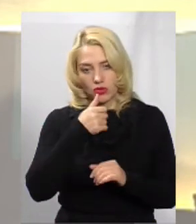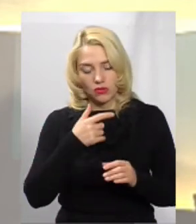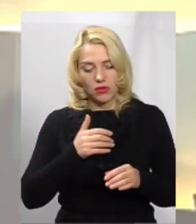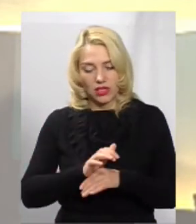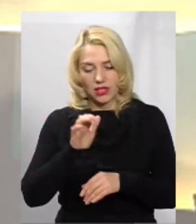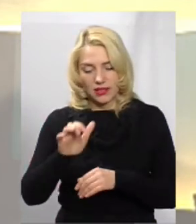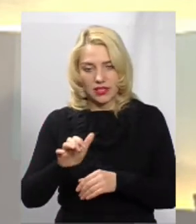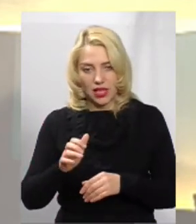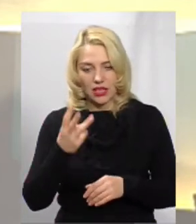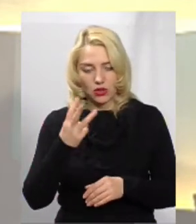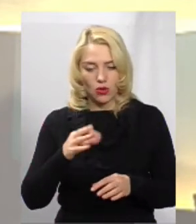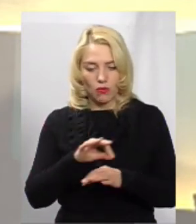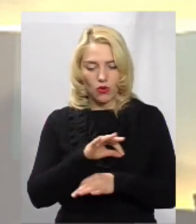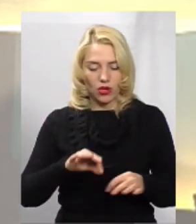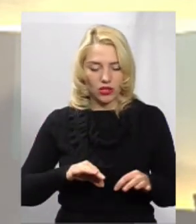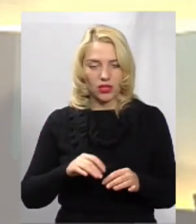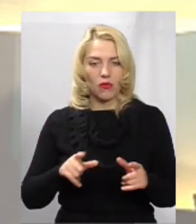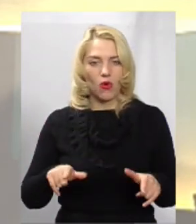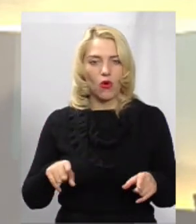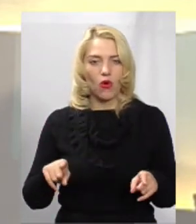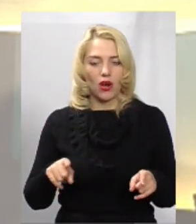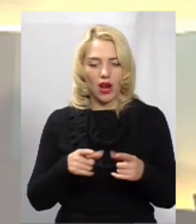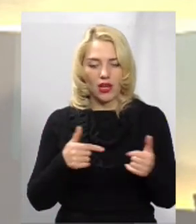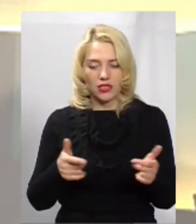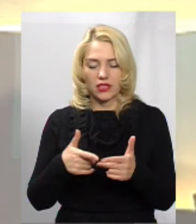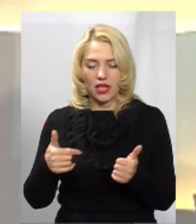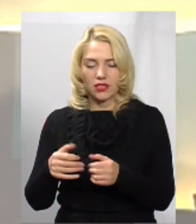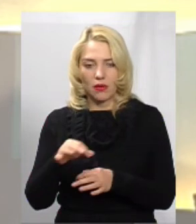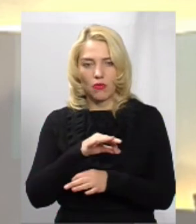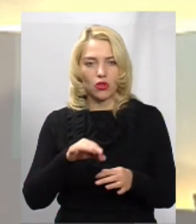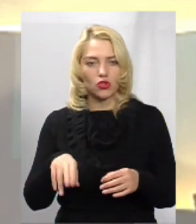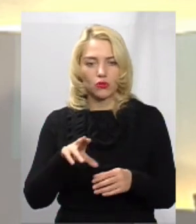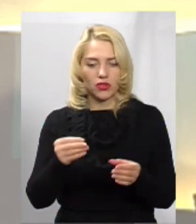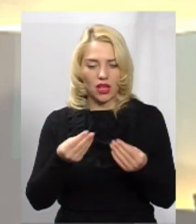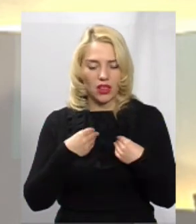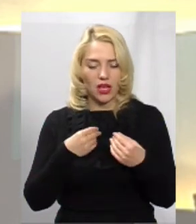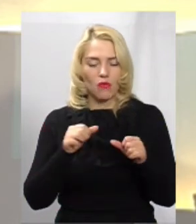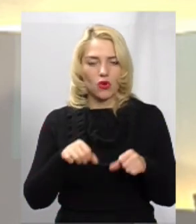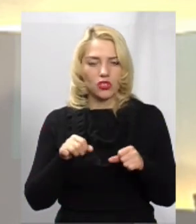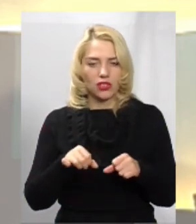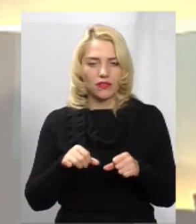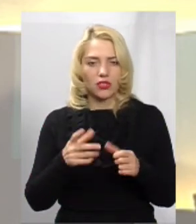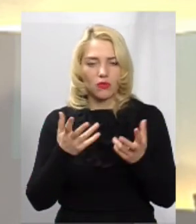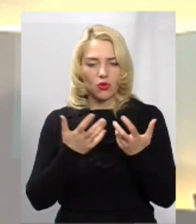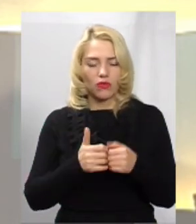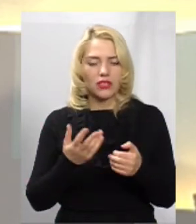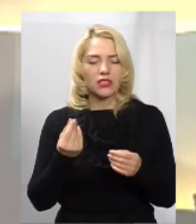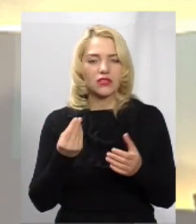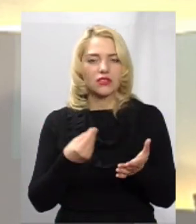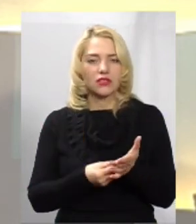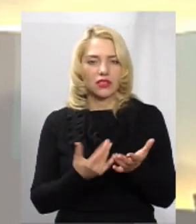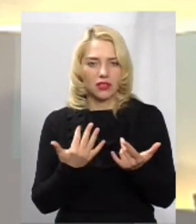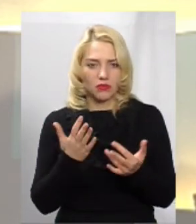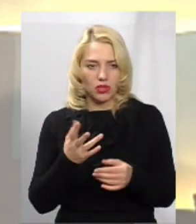організаціям запити, щоб надали можливості розширення і порахували, скільки буде коштувати проектно-кошторисна документація.